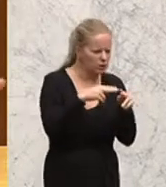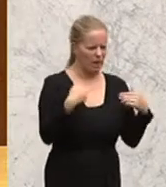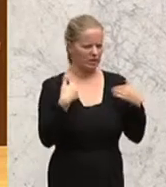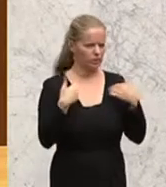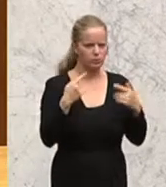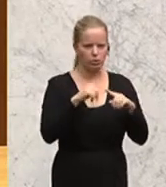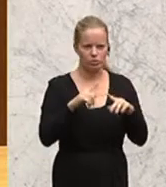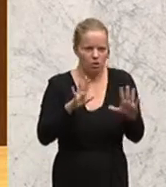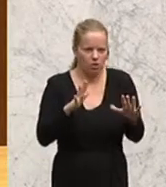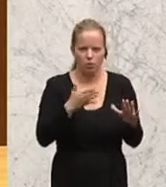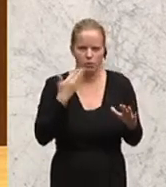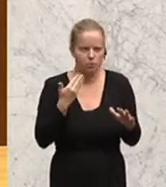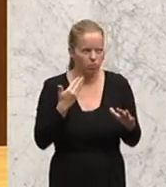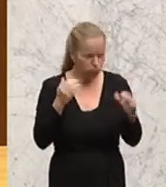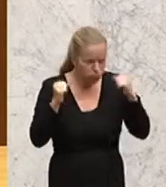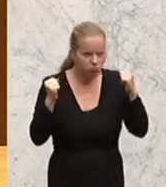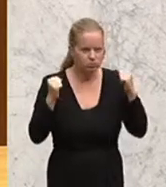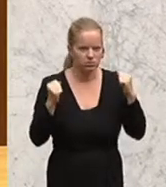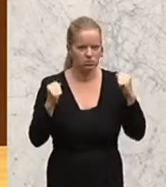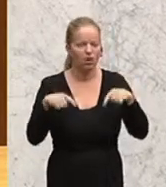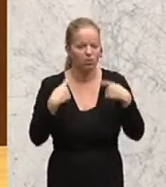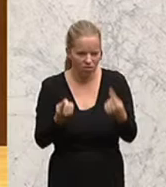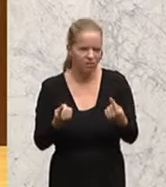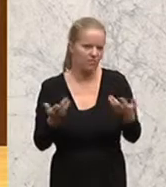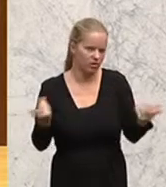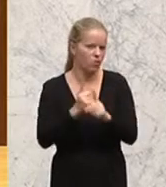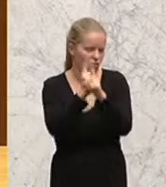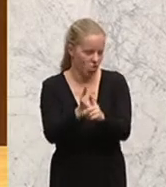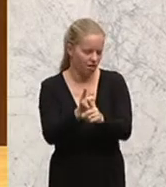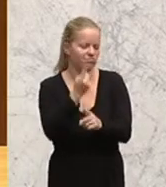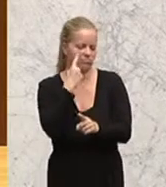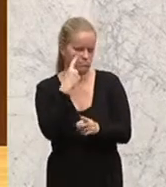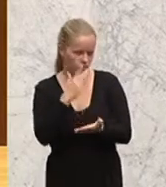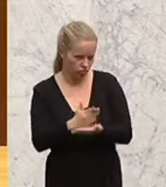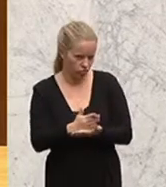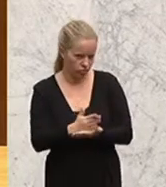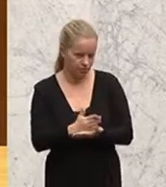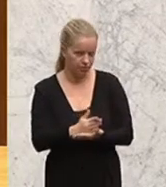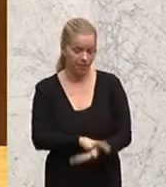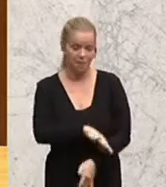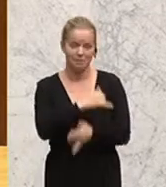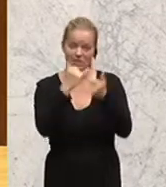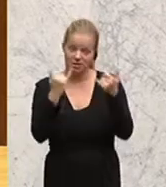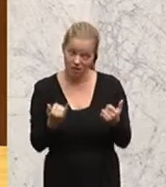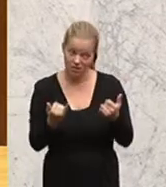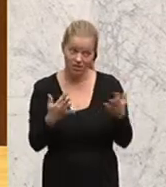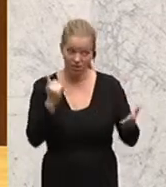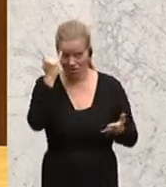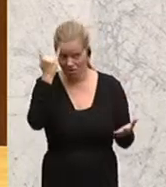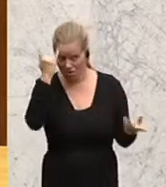überkommener Entscheidungsmechanismus führen können. Mit den bisherigen Ansätzen